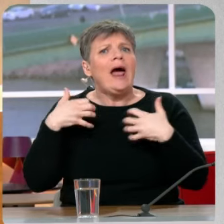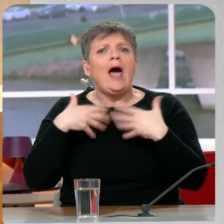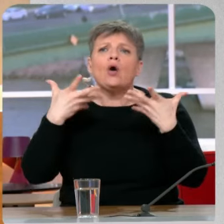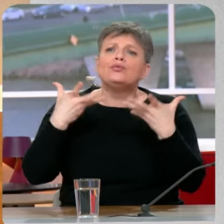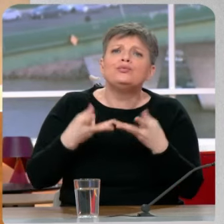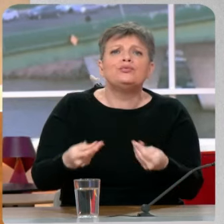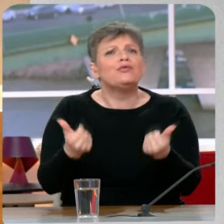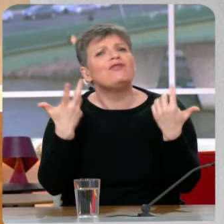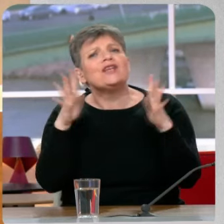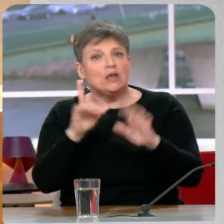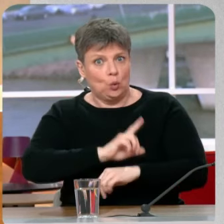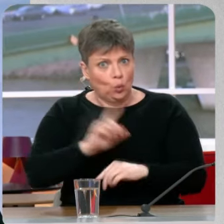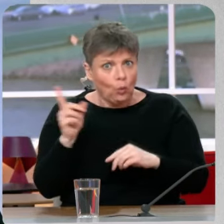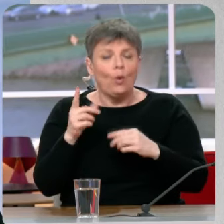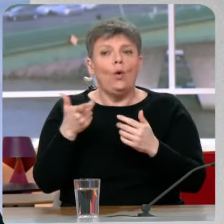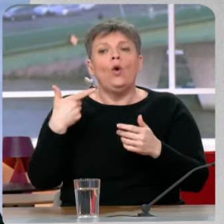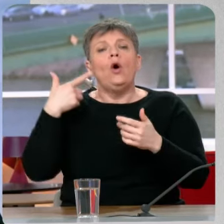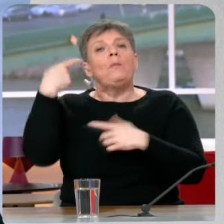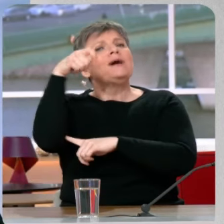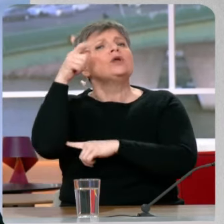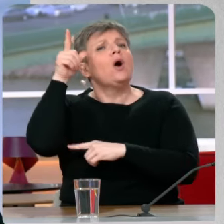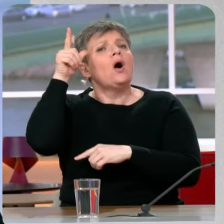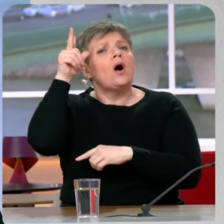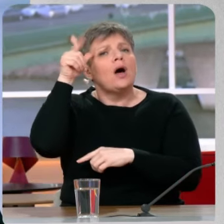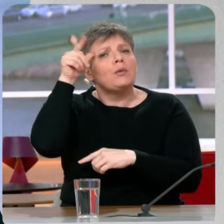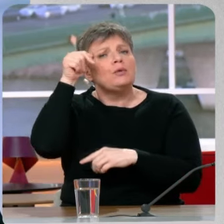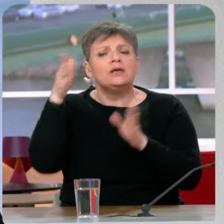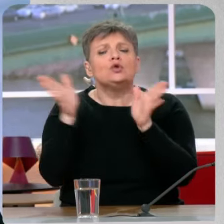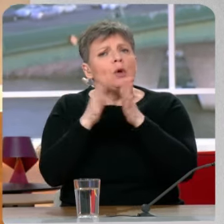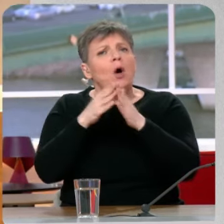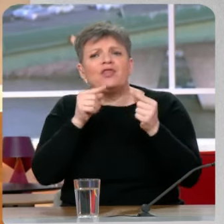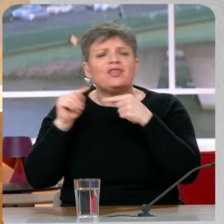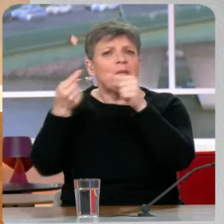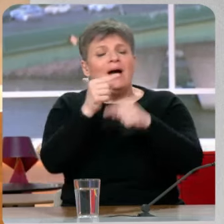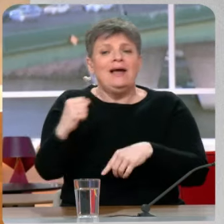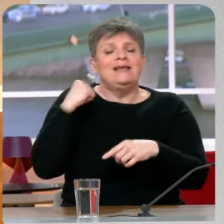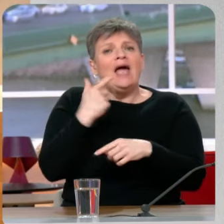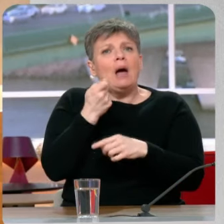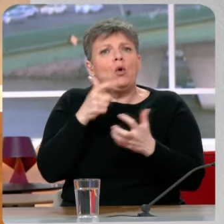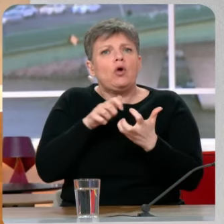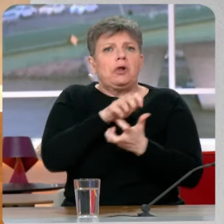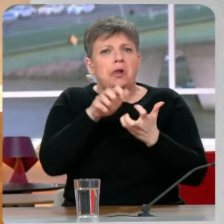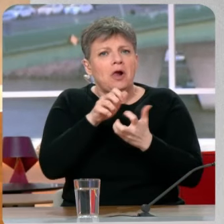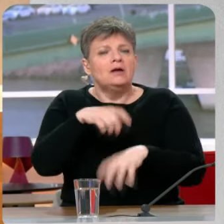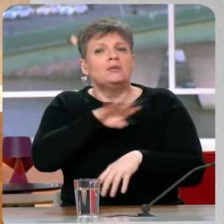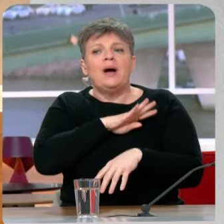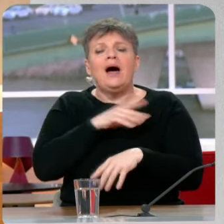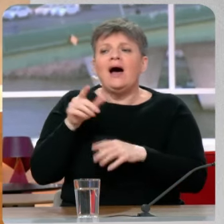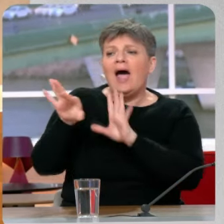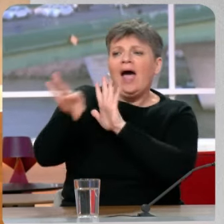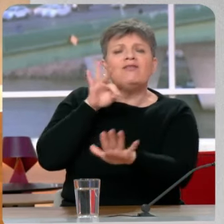organiser un grand débat. Il y a eu Tishpuns hier avec une invitation lancée au soulèvement de la terre.